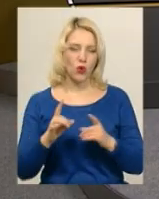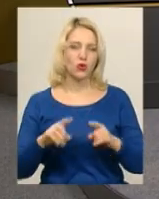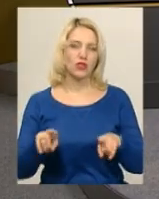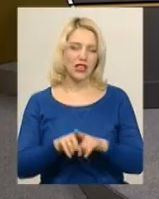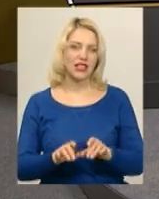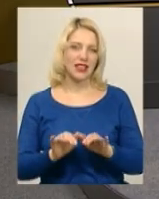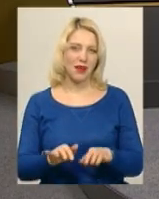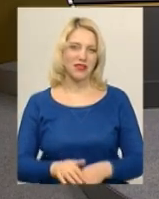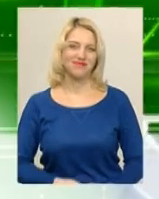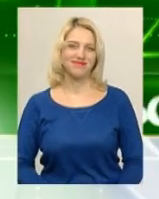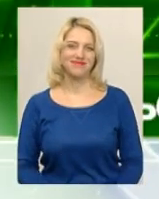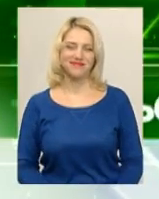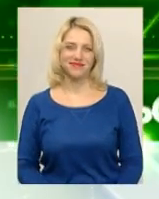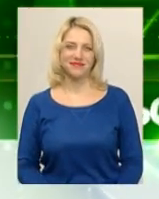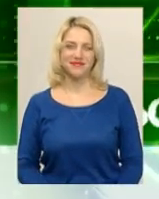такі теми.